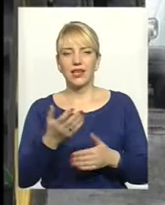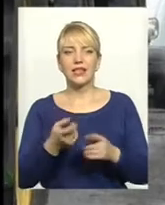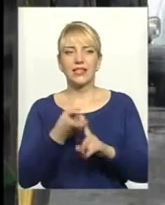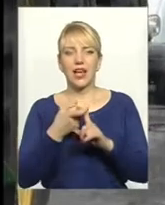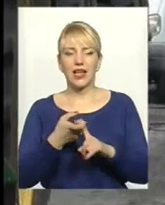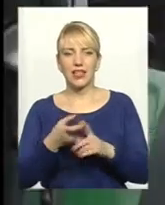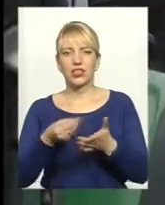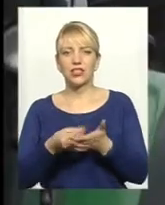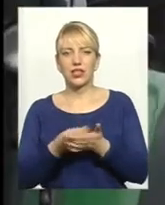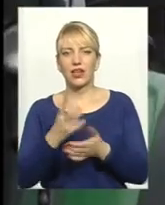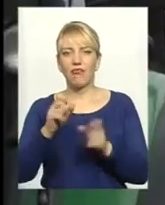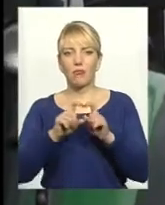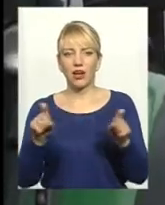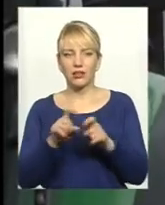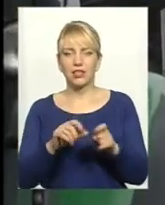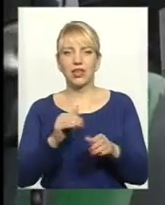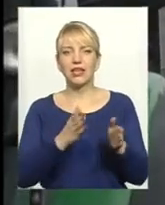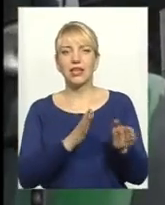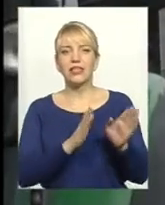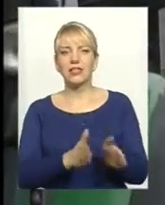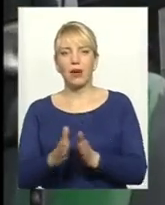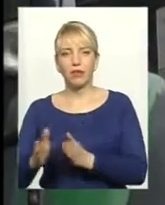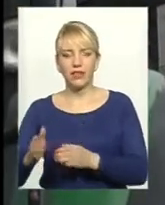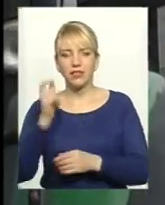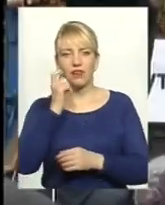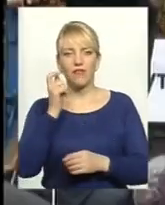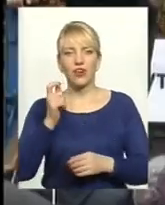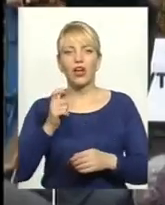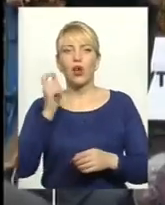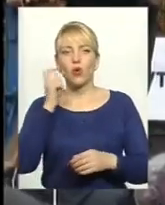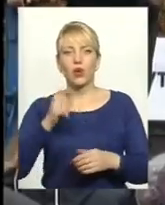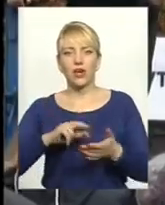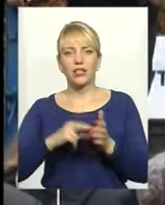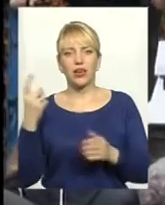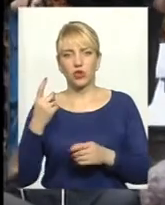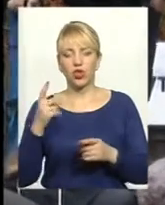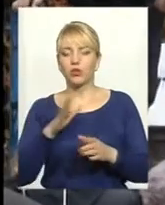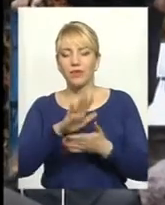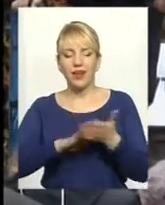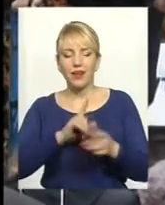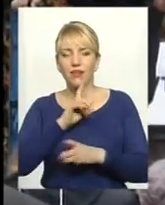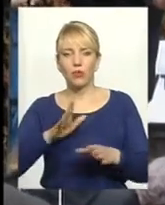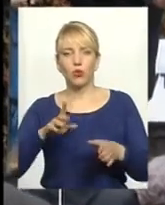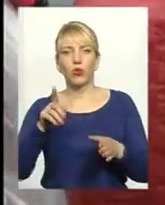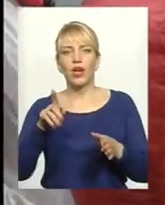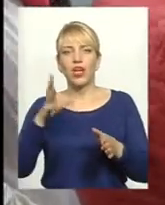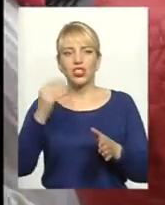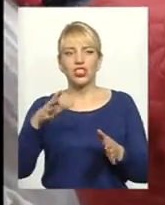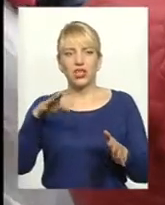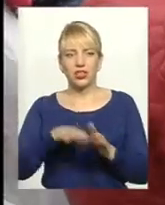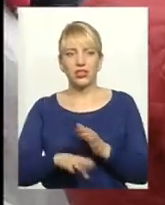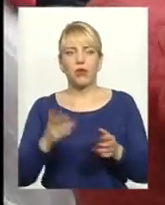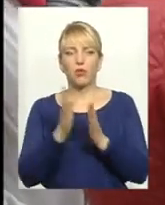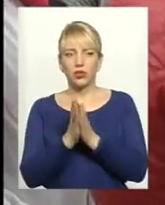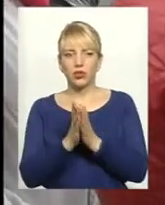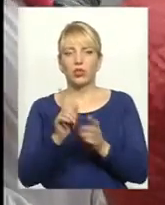супермаркетах і навіть стабільність економіки. Тож, аби далі було хоча б не гірше, на страйку вимагали захисту прав платників податку на додану вартість,